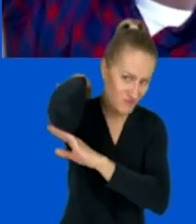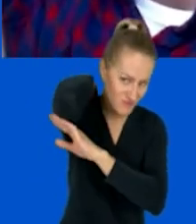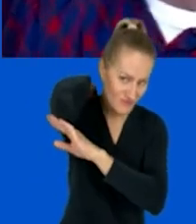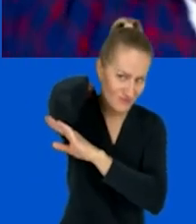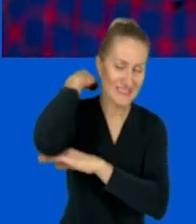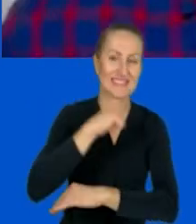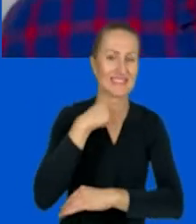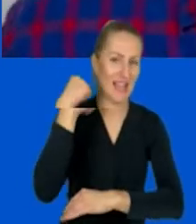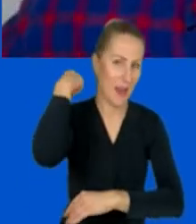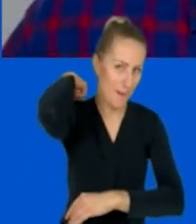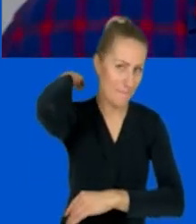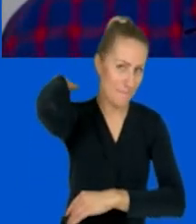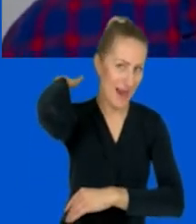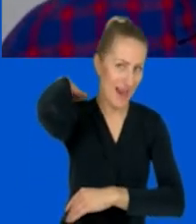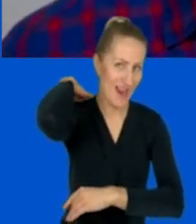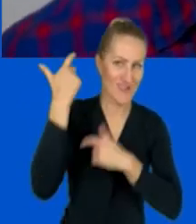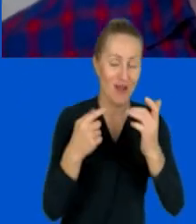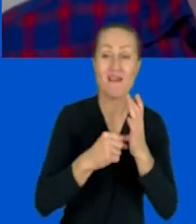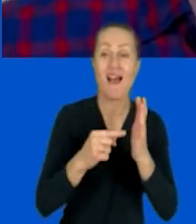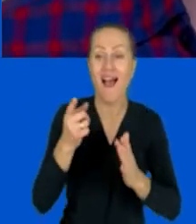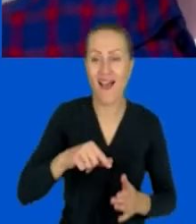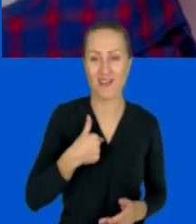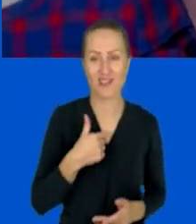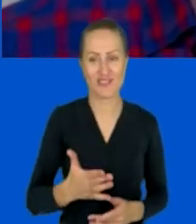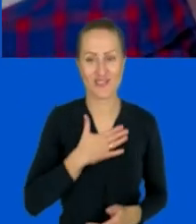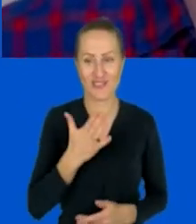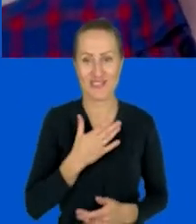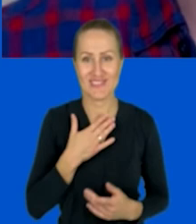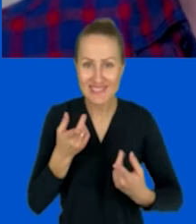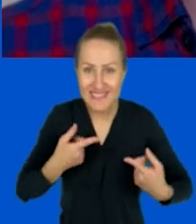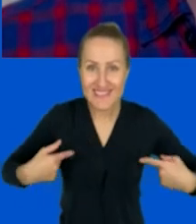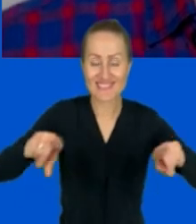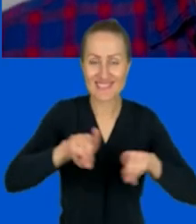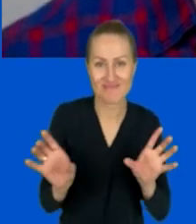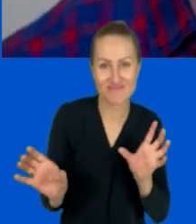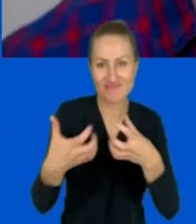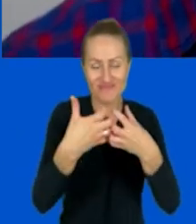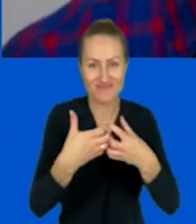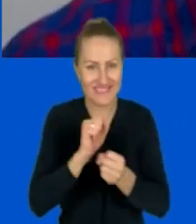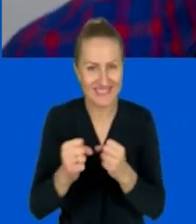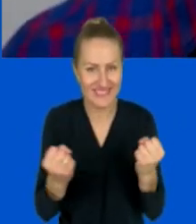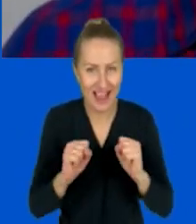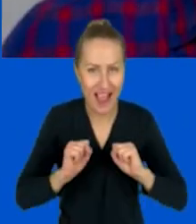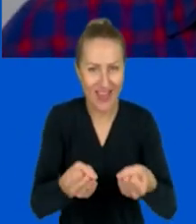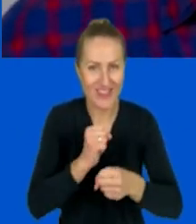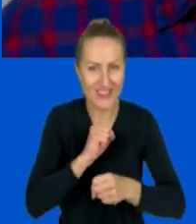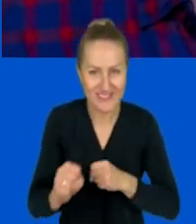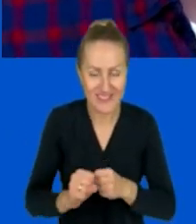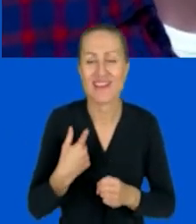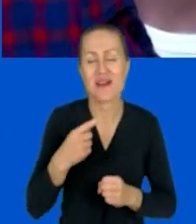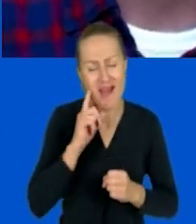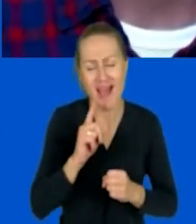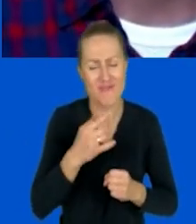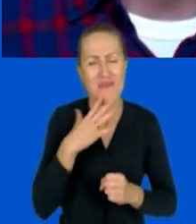ruch klepiący. To był jeden z momentów, w których poczułem, że jesteśmy ze sobą bardzo zaangażowani. Oczywiście tutaj trochę puszczam